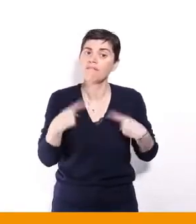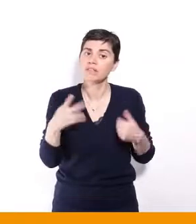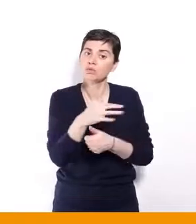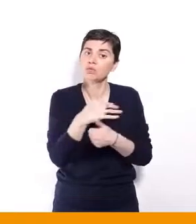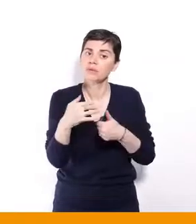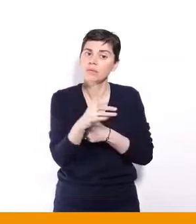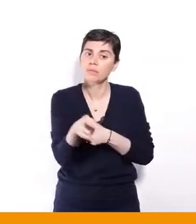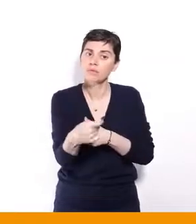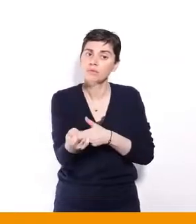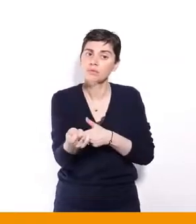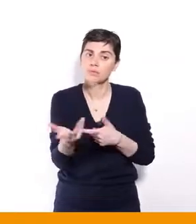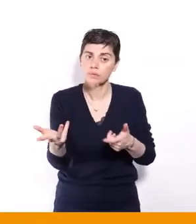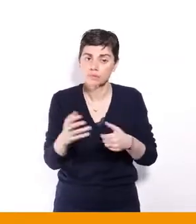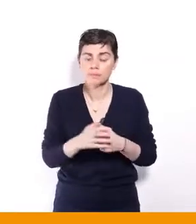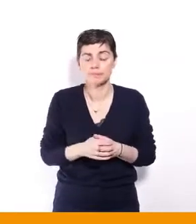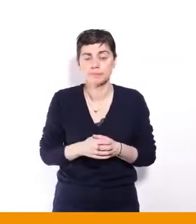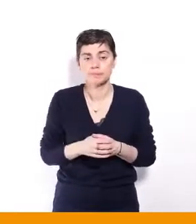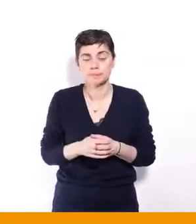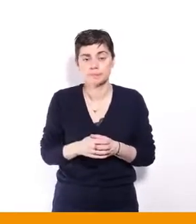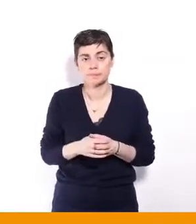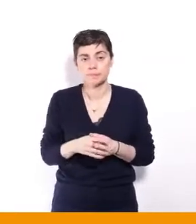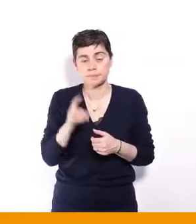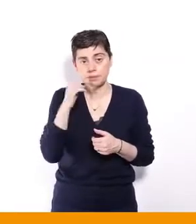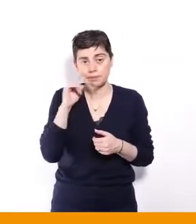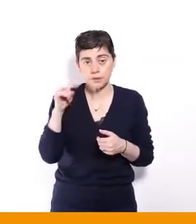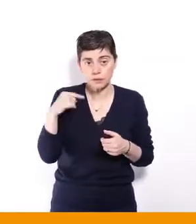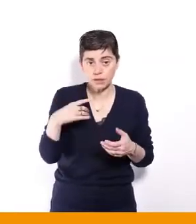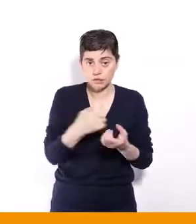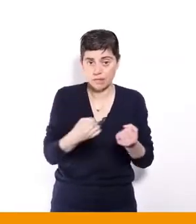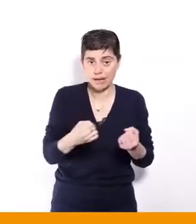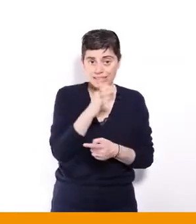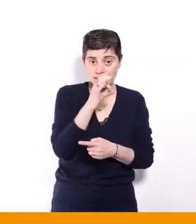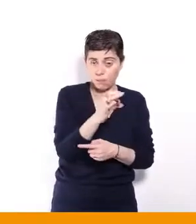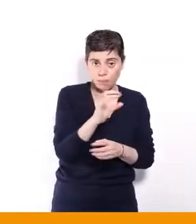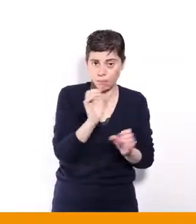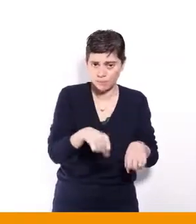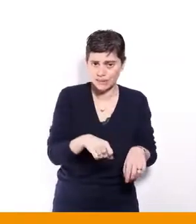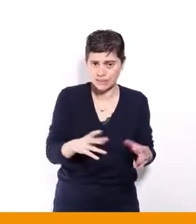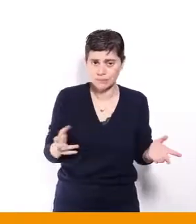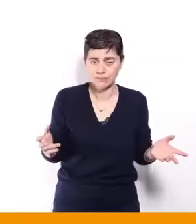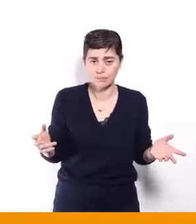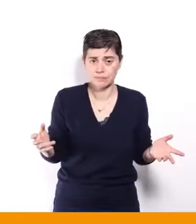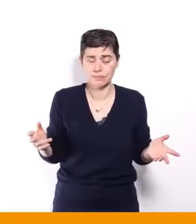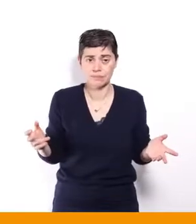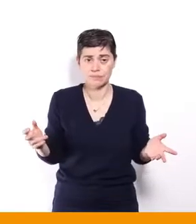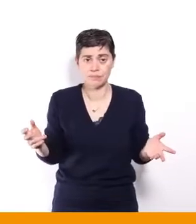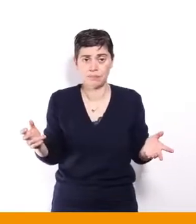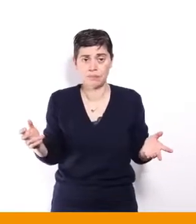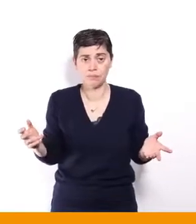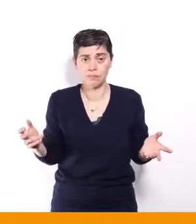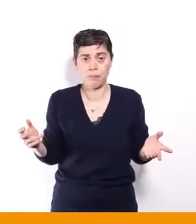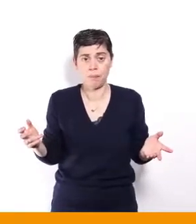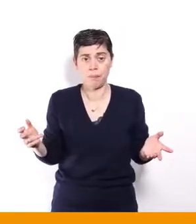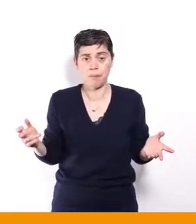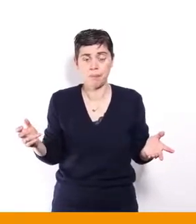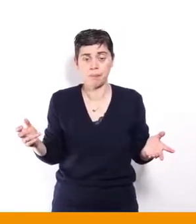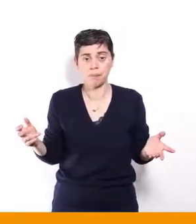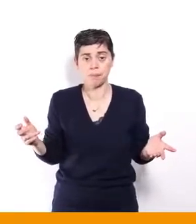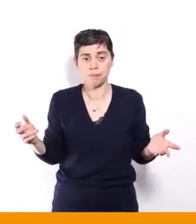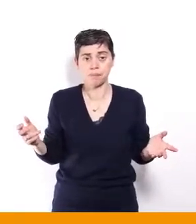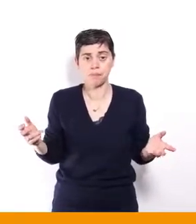Donc, voilà, pour moi, zéro chômeur, c'est quelque chose de possible, tout à fait possible. Il ne s'agit même pas de dire, on va